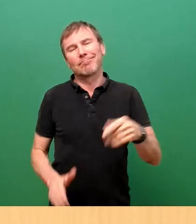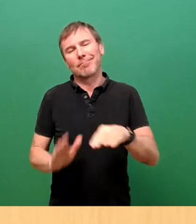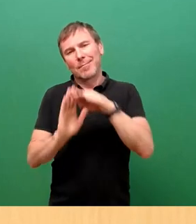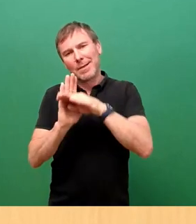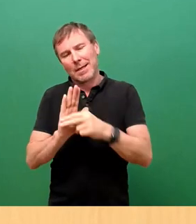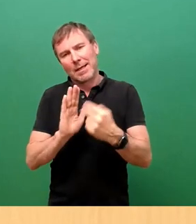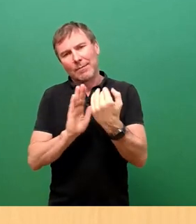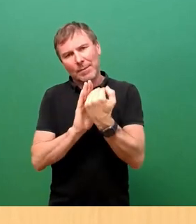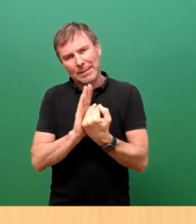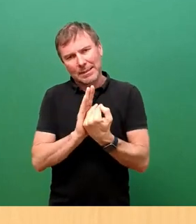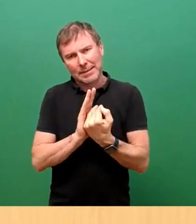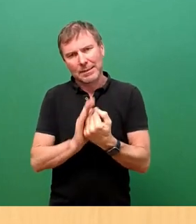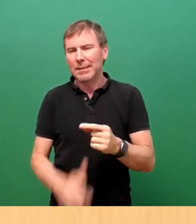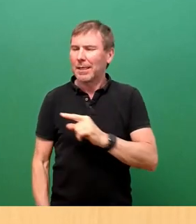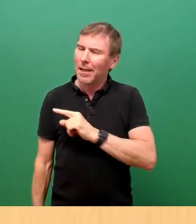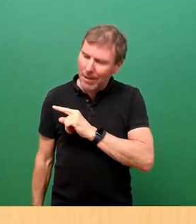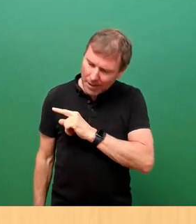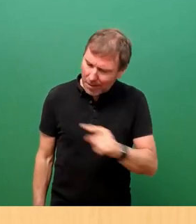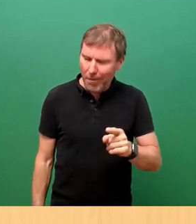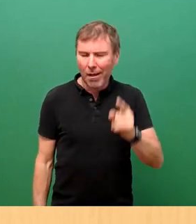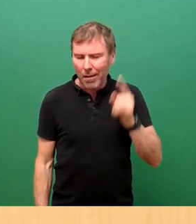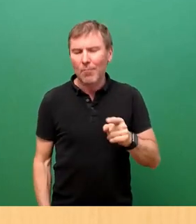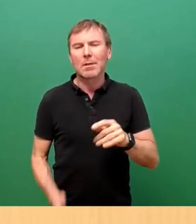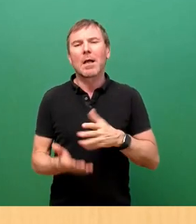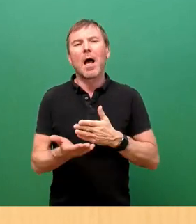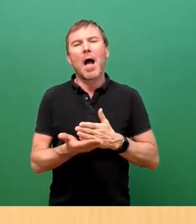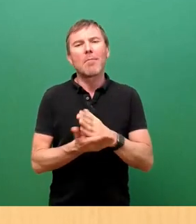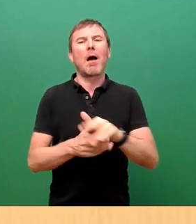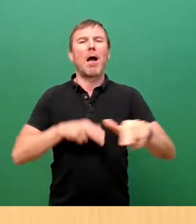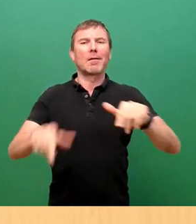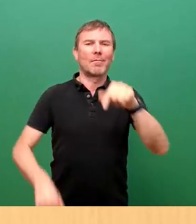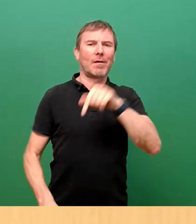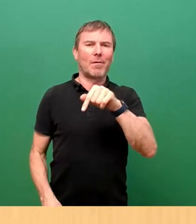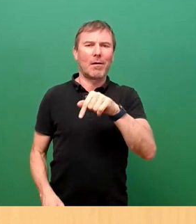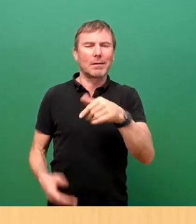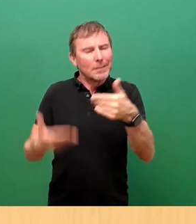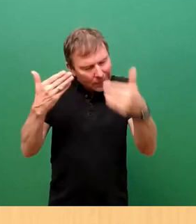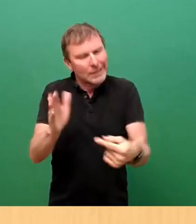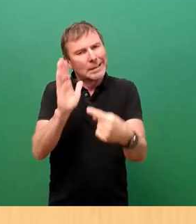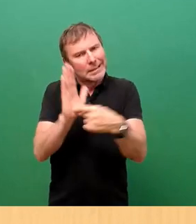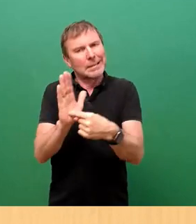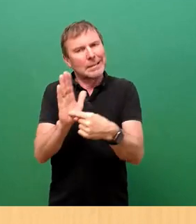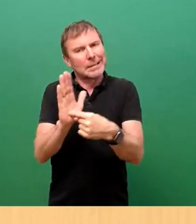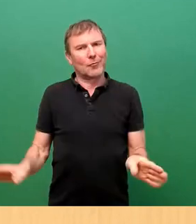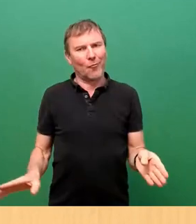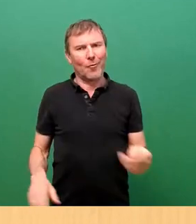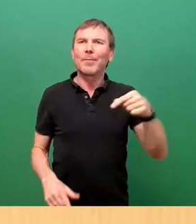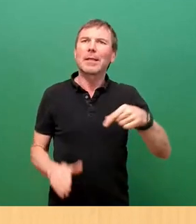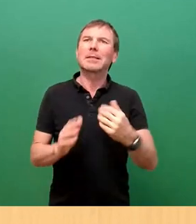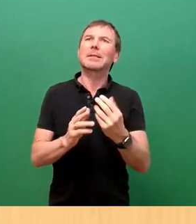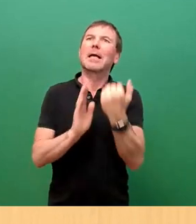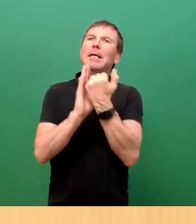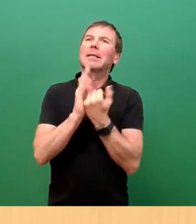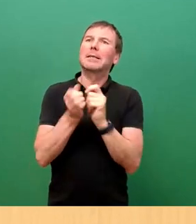in einem Planverfahren drin. Das ist Fakt, das kann man mit dem derzeitigen geltenden Rechtsrahmen nicht anders